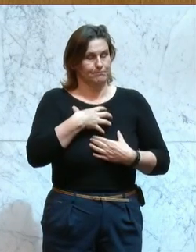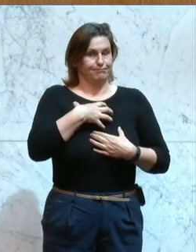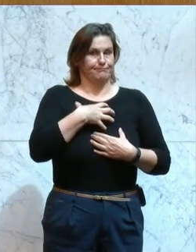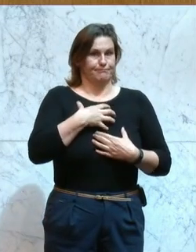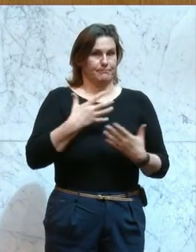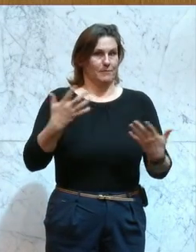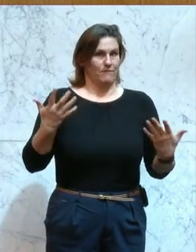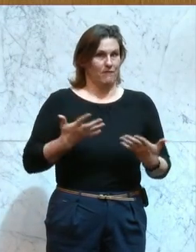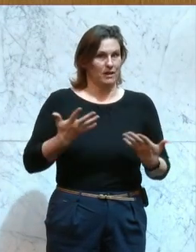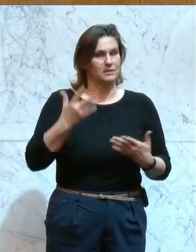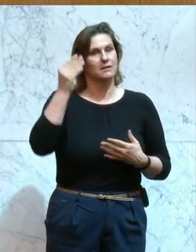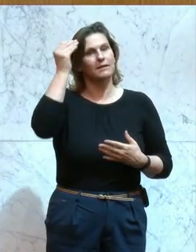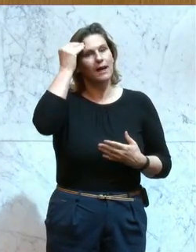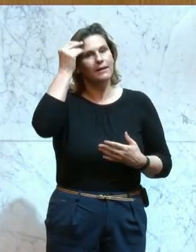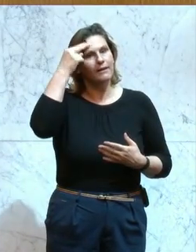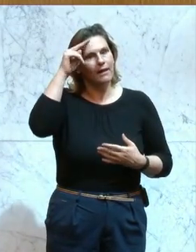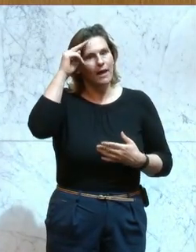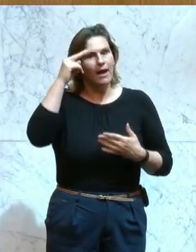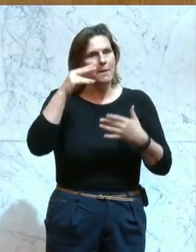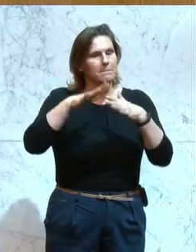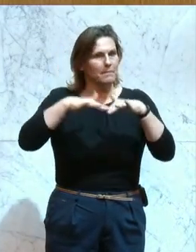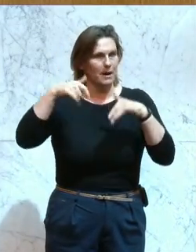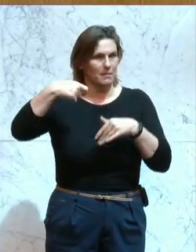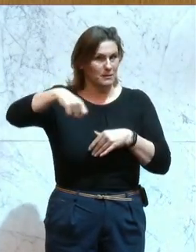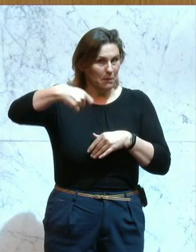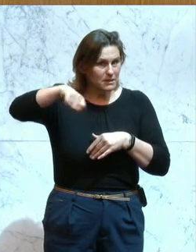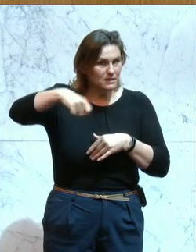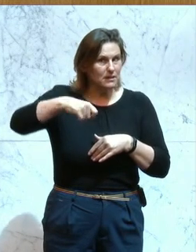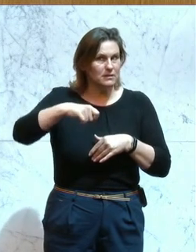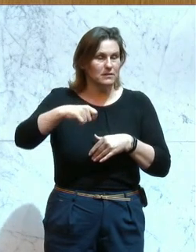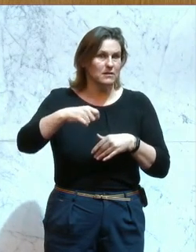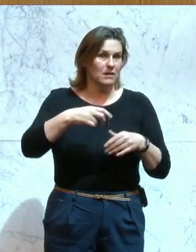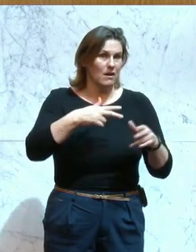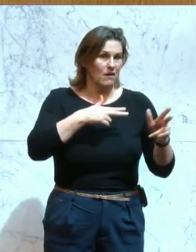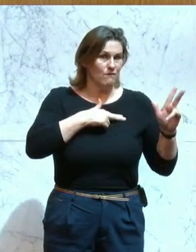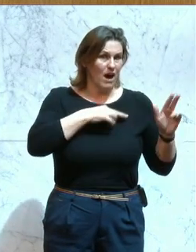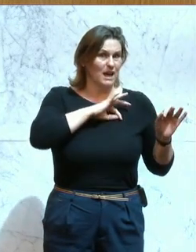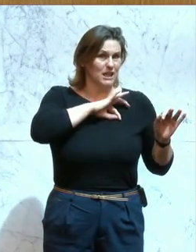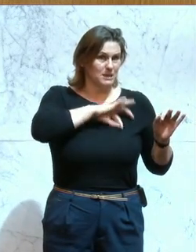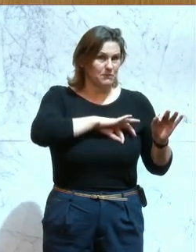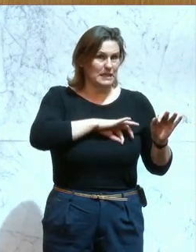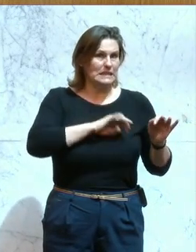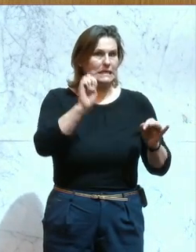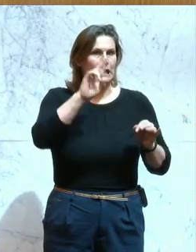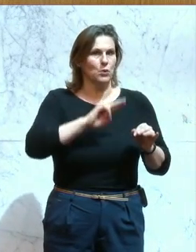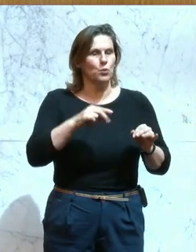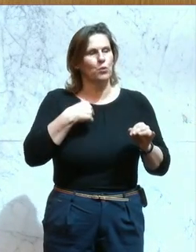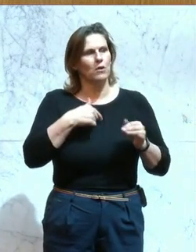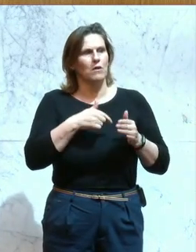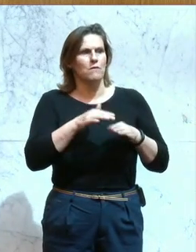Wir haben gelernt, dass der Herr Parlamentspräsident die Wahrheitspflicht vor einem EU-Ausschuss für verzichtbar hält.